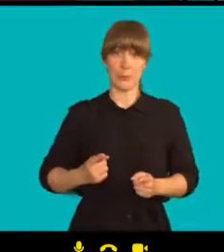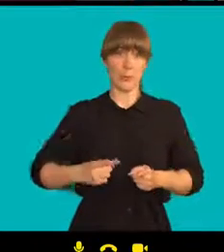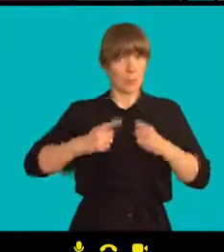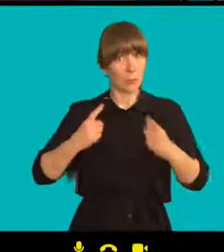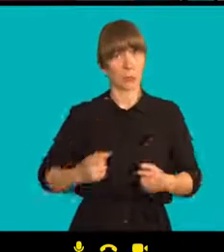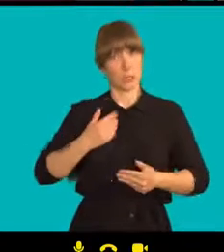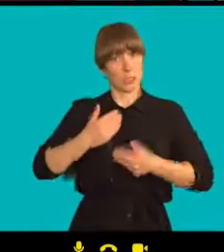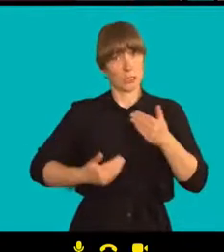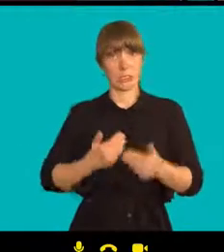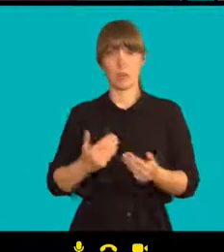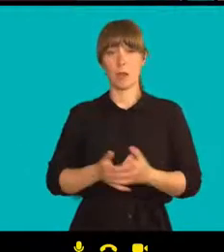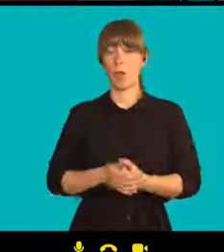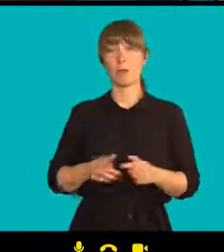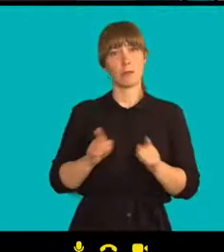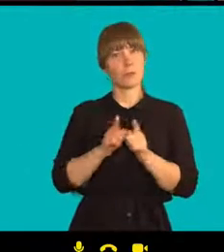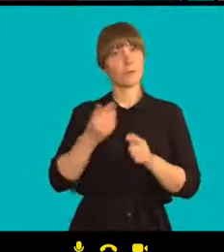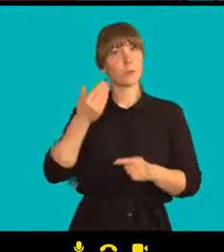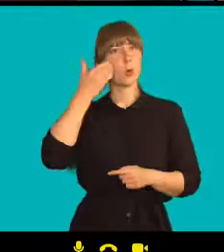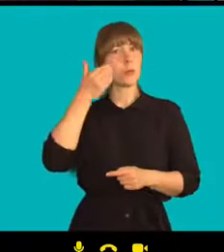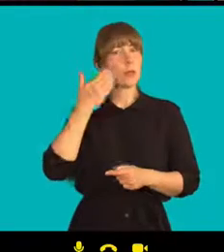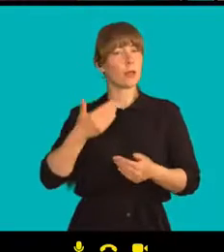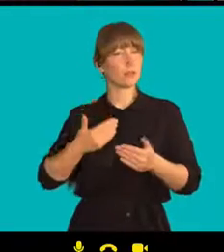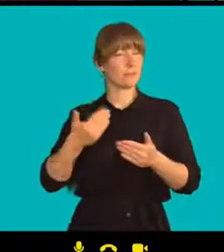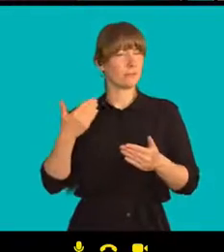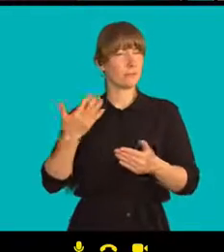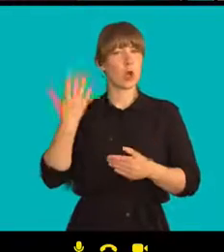A vzpomínám si, že například v srpnu